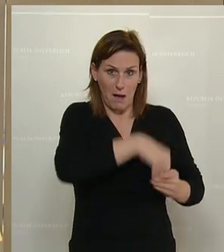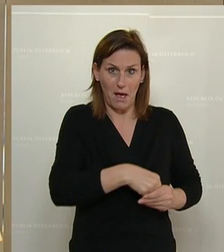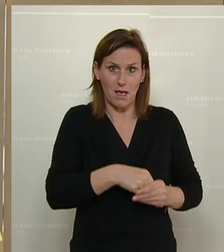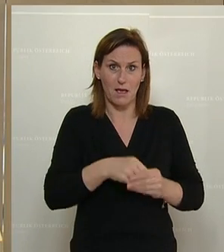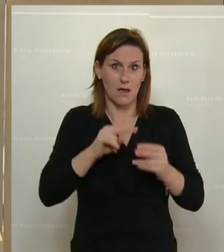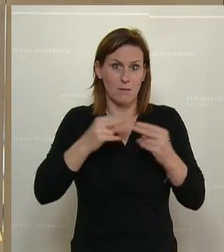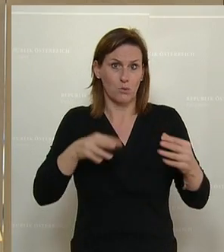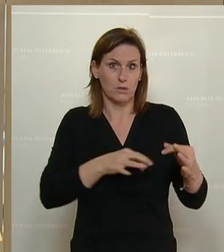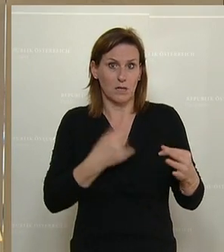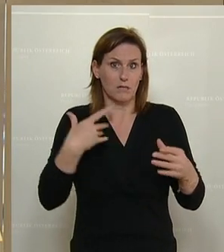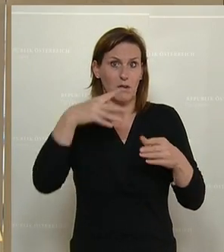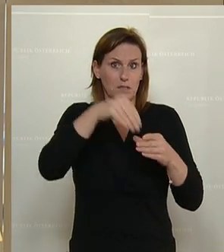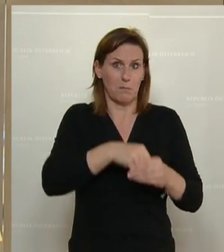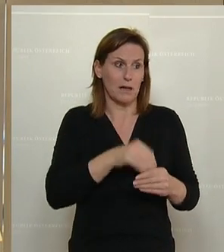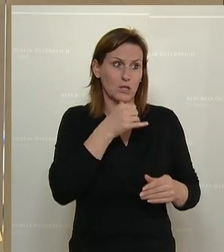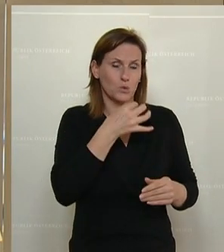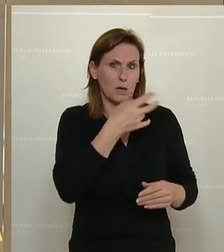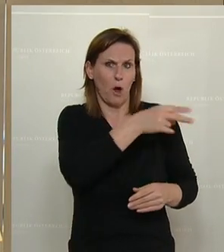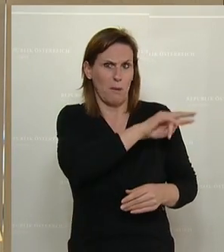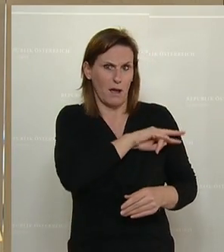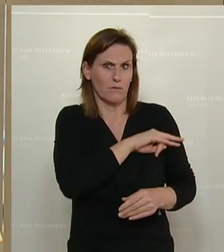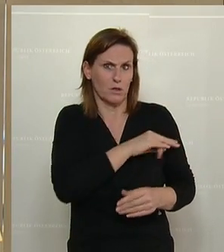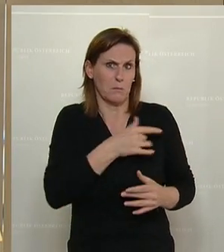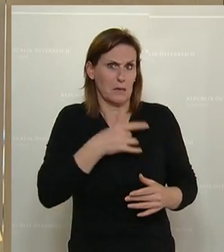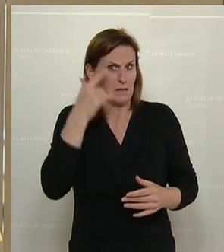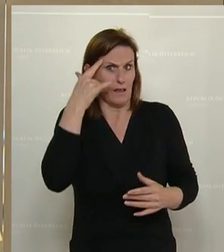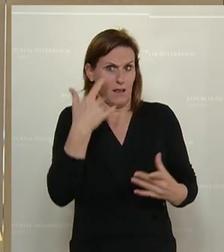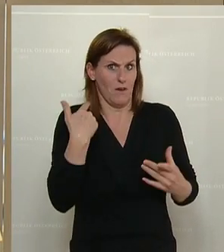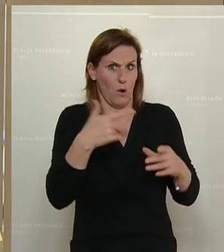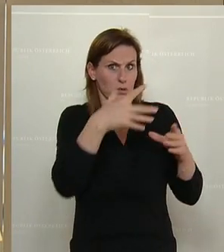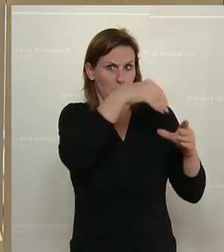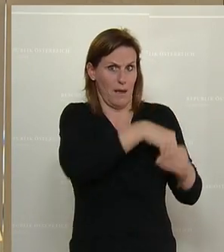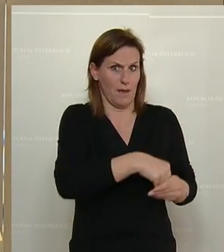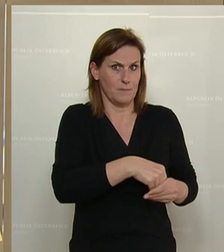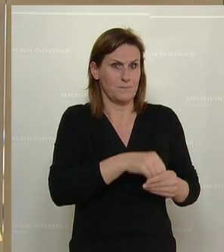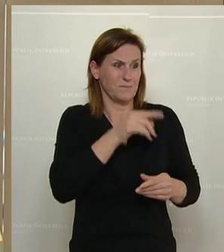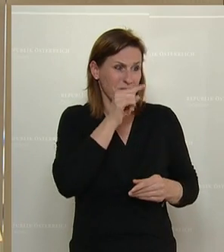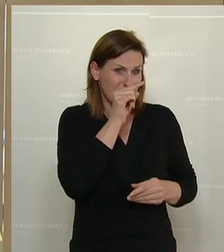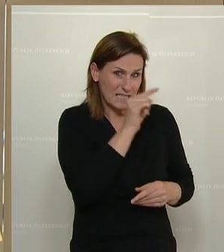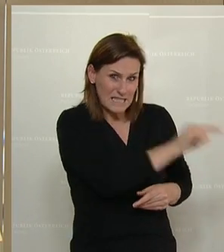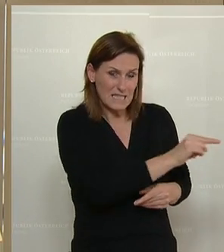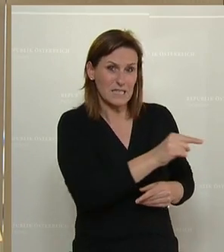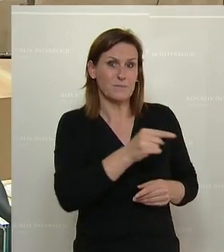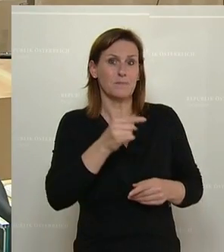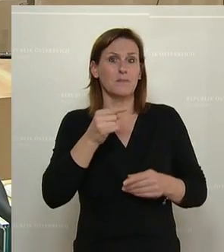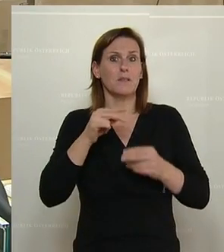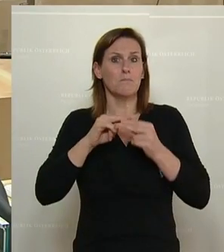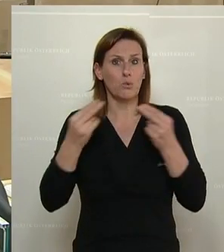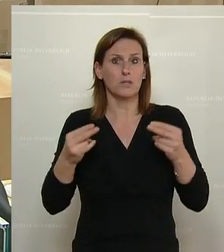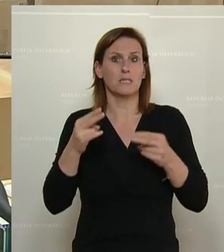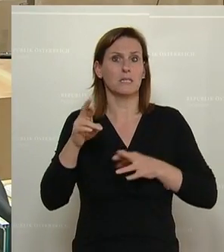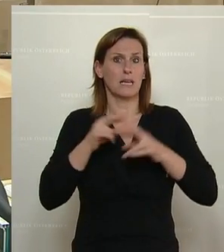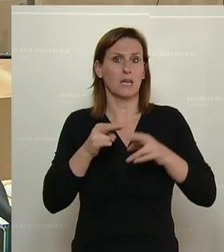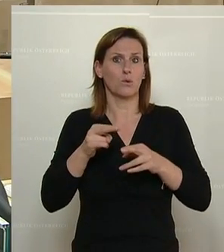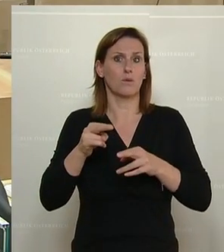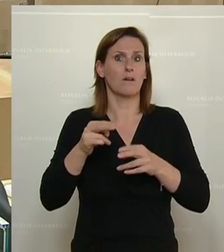eigentlich nicht so genau beantwortet. Aber eines ist klar. Sie, die Bundesregierung, haben am falschen Platz gespart.